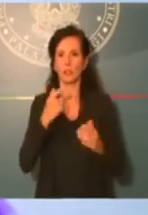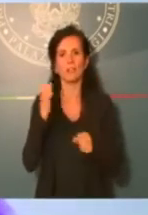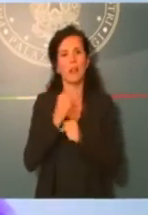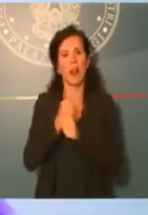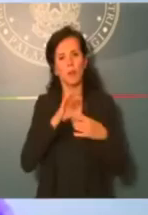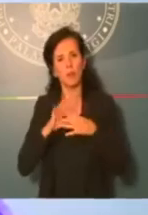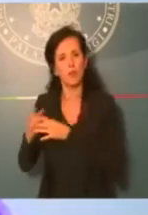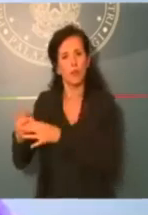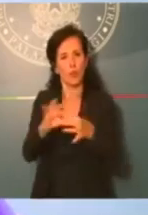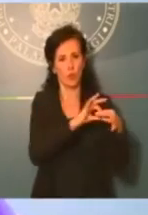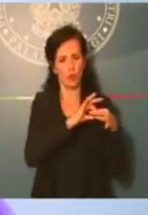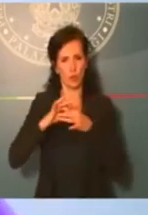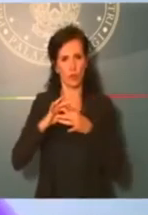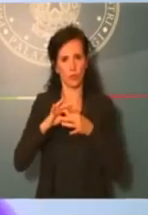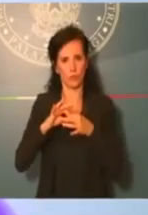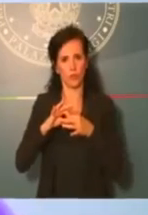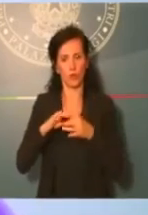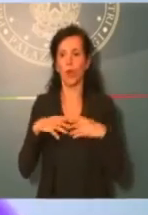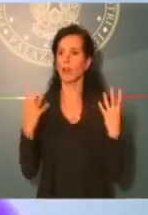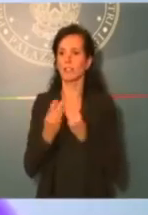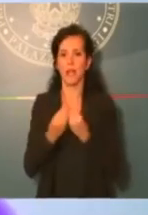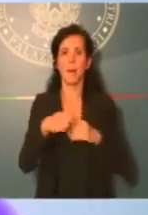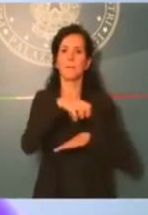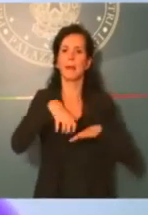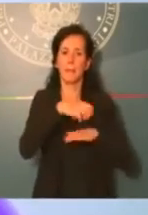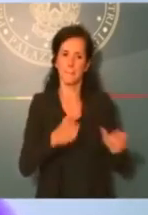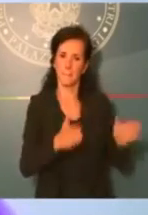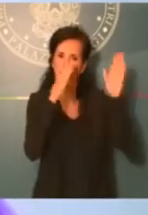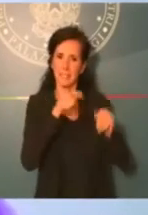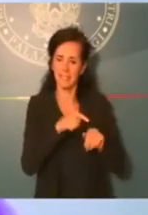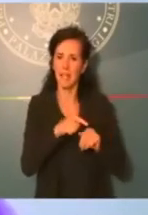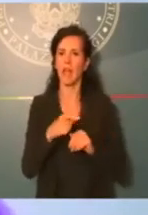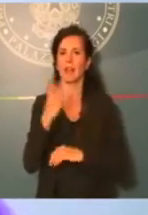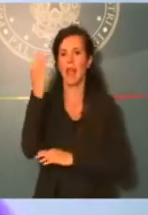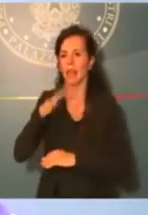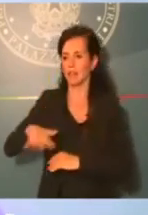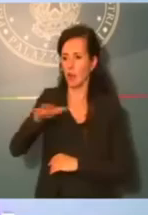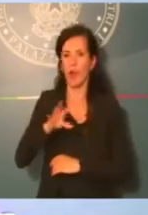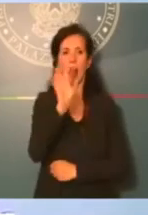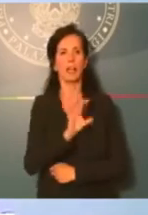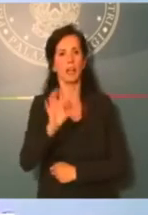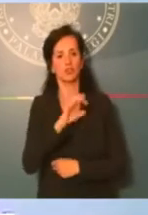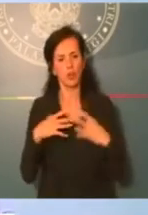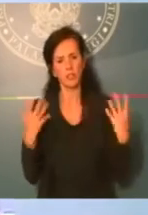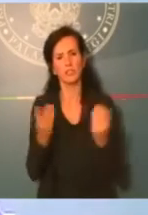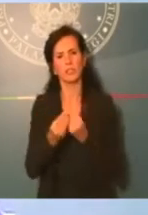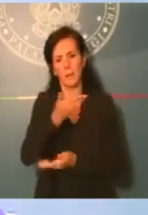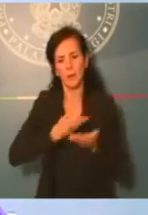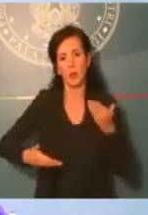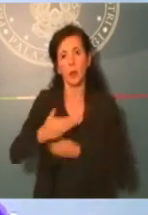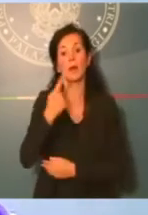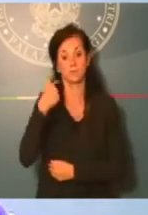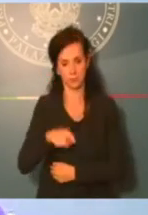abbiamo fatto con questo decreto tra tutti i ministeri ma anche multilivello con gli antilocali e con le regioni. Ecco perché entro il 30 settembre